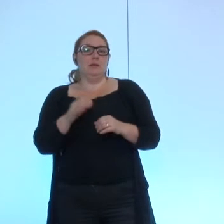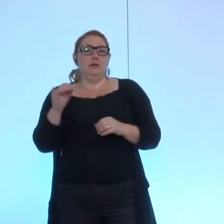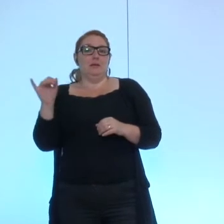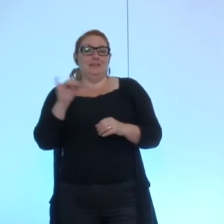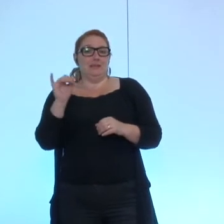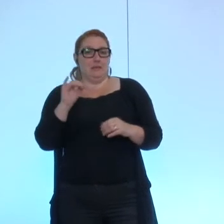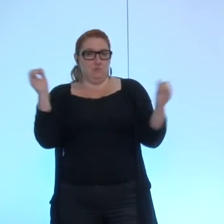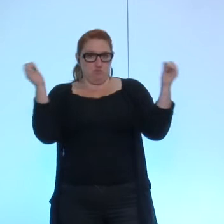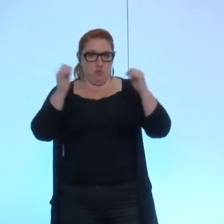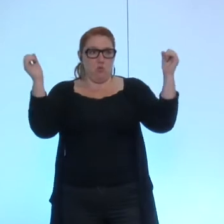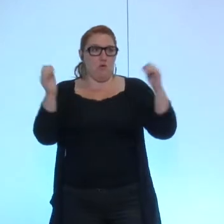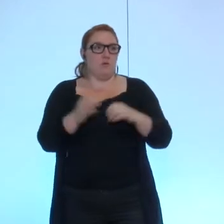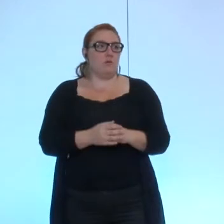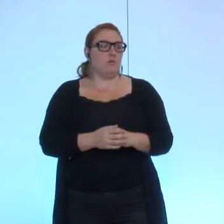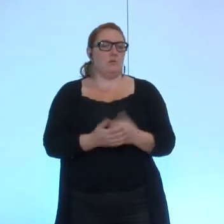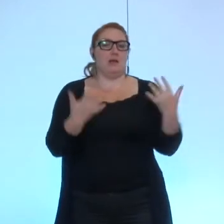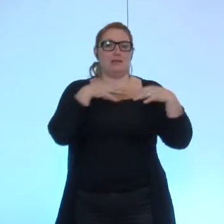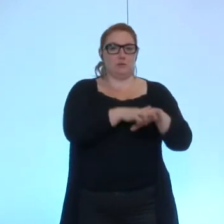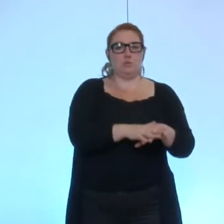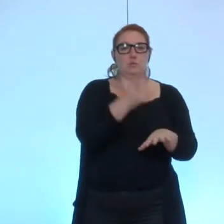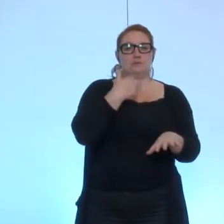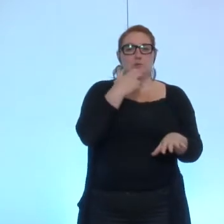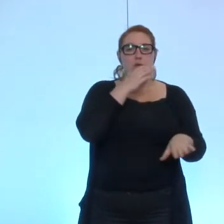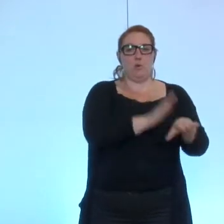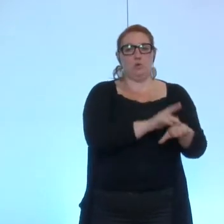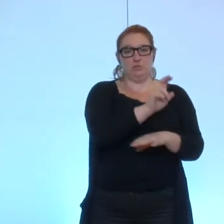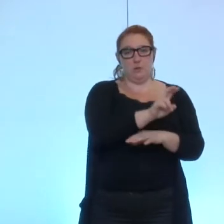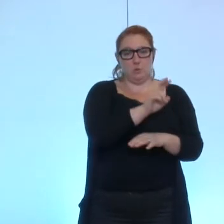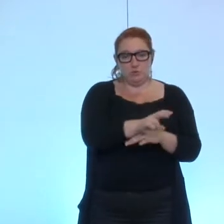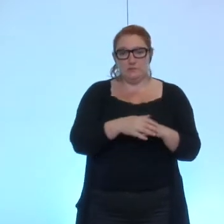qui est pour rassemblement citoyen de la gauche des écologistes